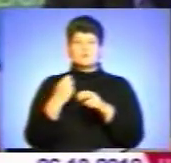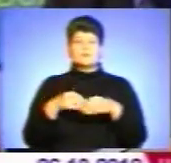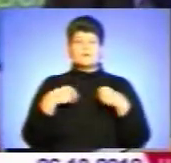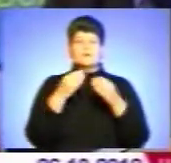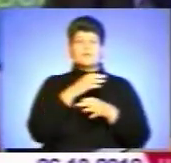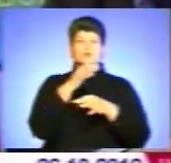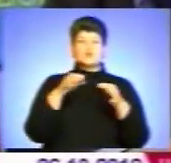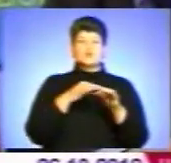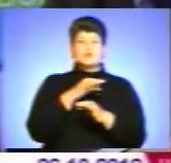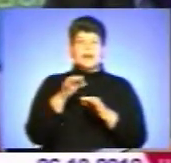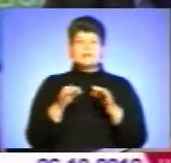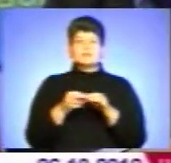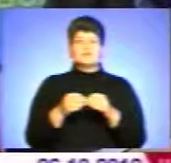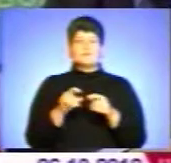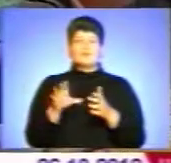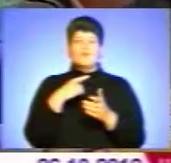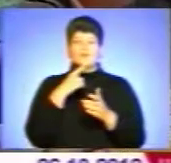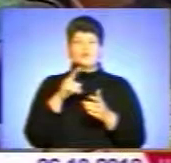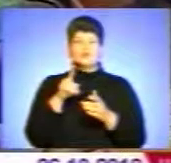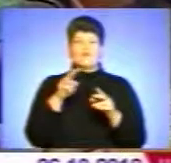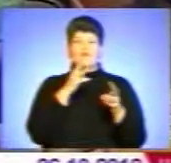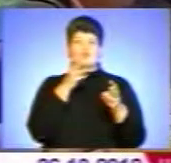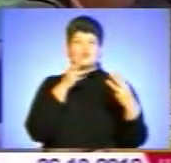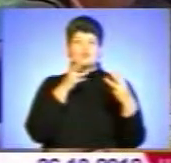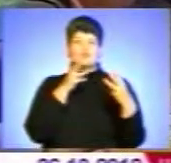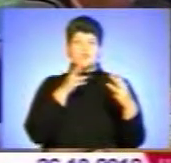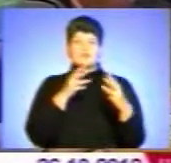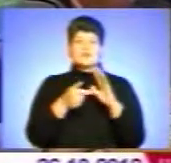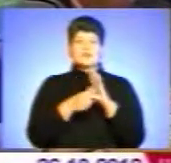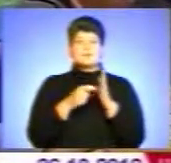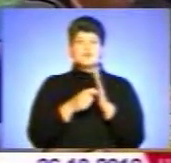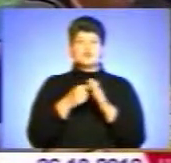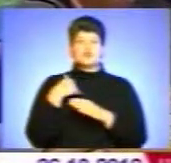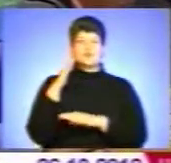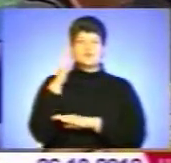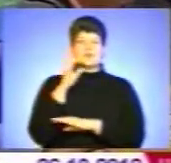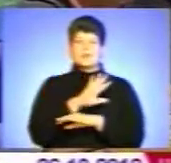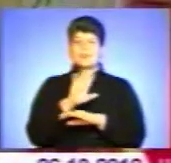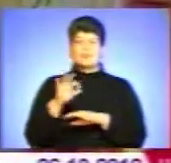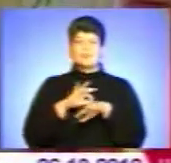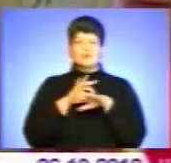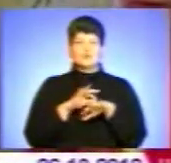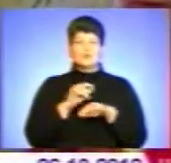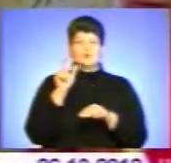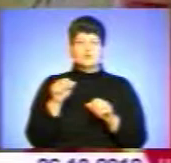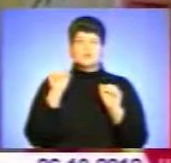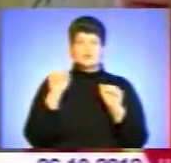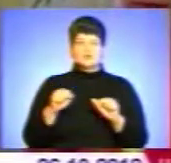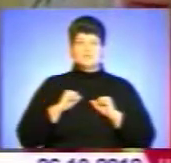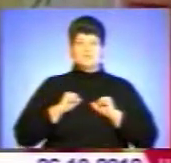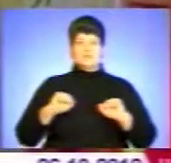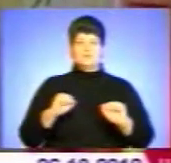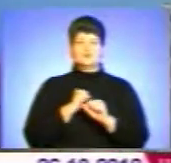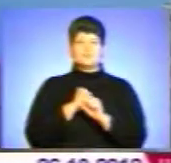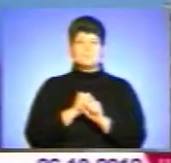Учасники засідання наголошують – відеоспостереження у кабінках для голосування не ведеться, тому громадяни можуть сміливо зробити